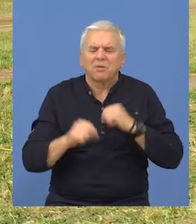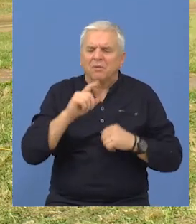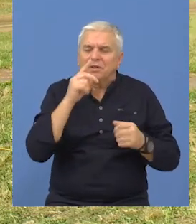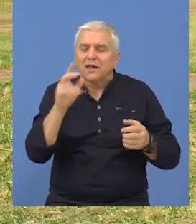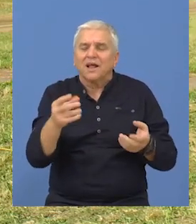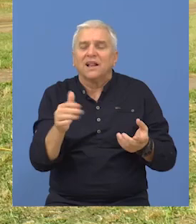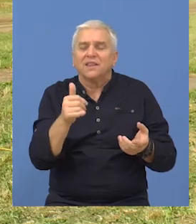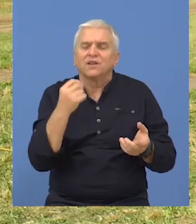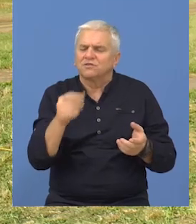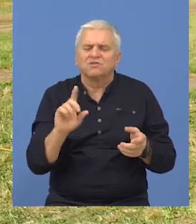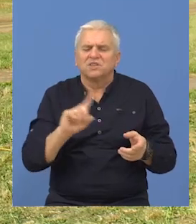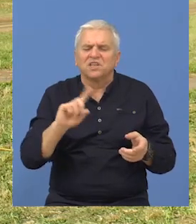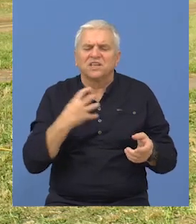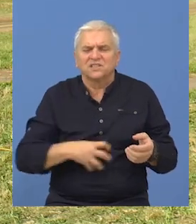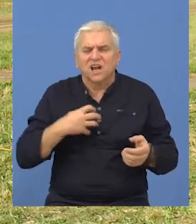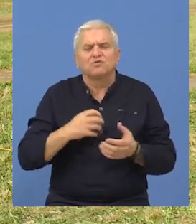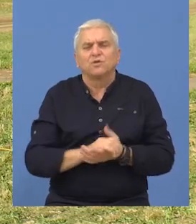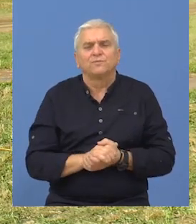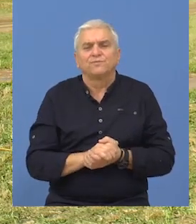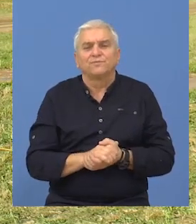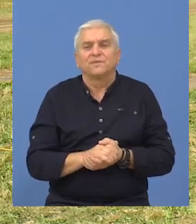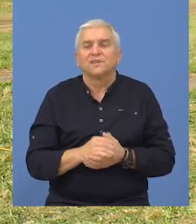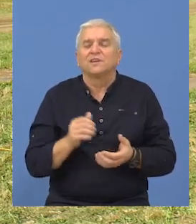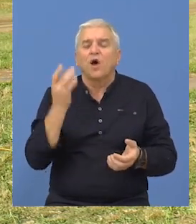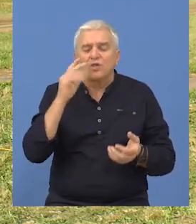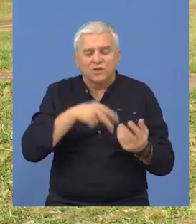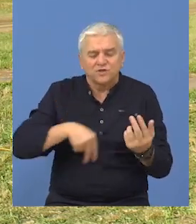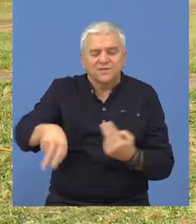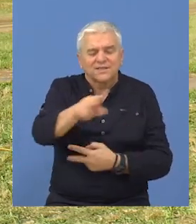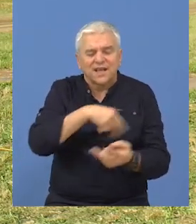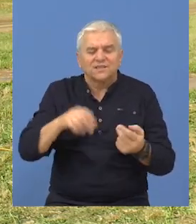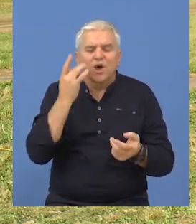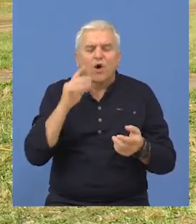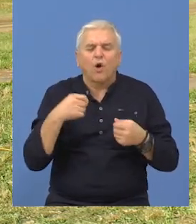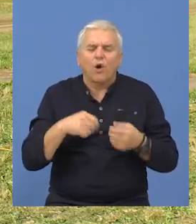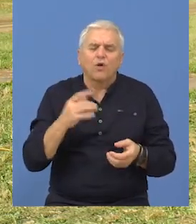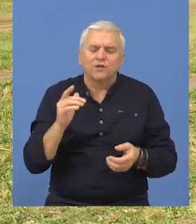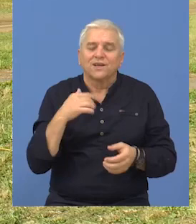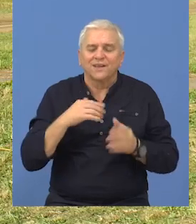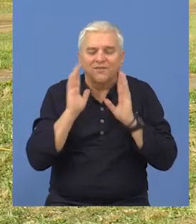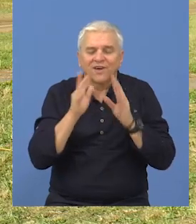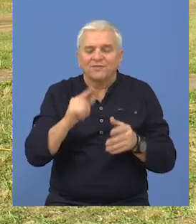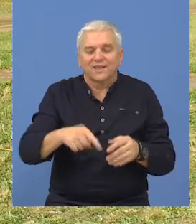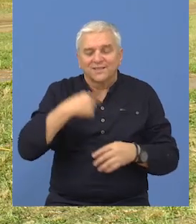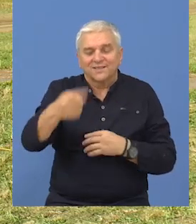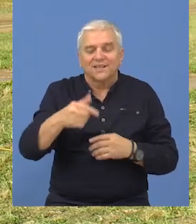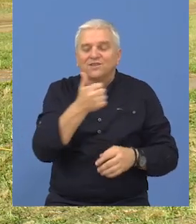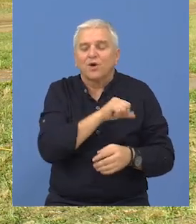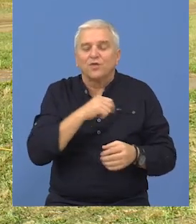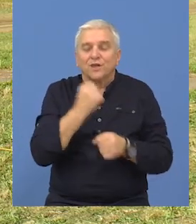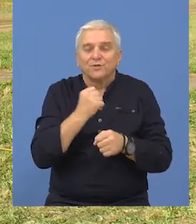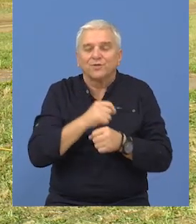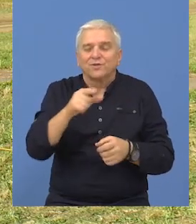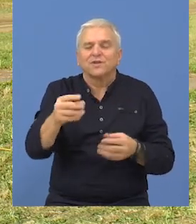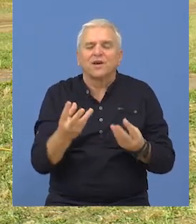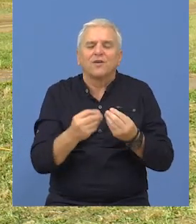se pokrivi lima, ali to ništa nije strašno. Staza je izuzetno dobra, ali se nadam da ćemo u iduće godine